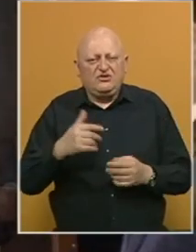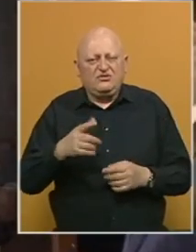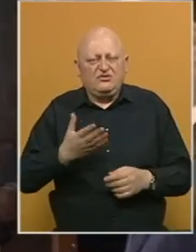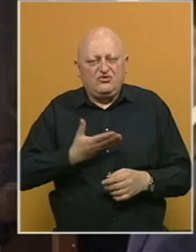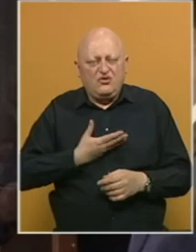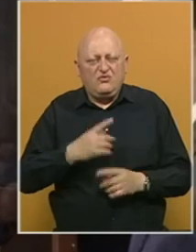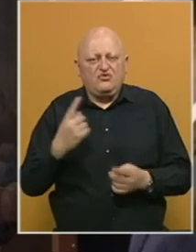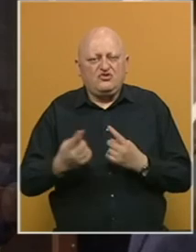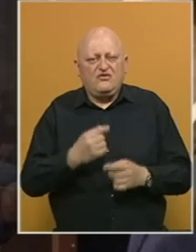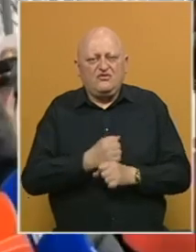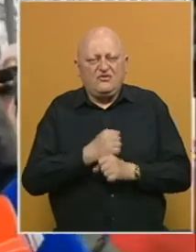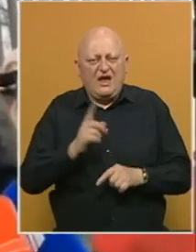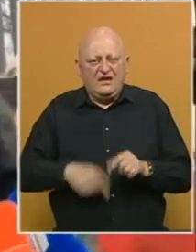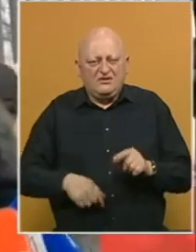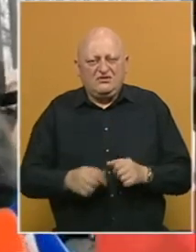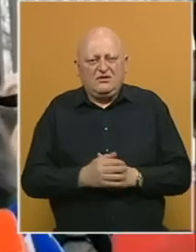je i dobio uslovnu kaznu.